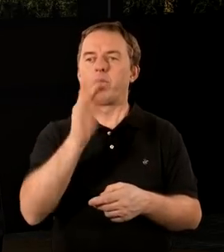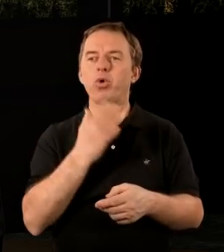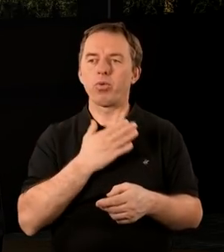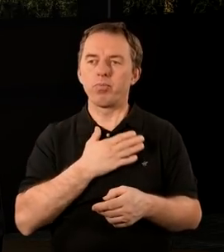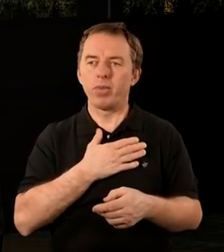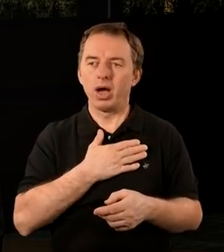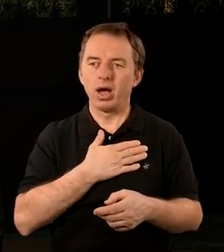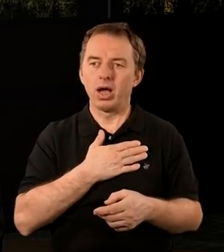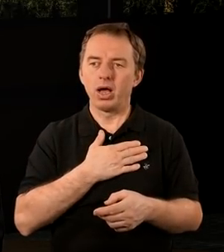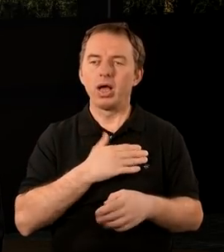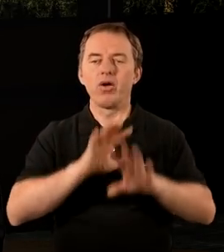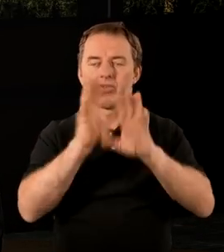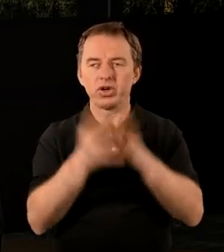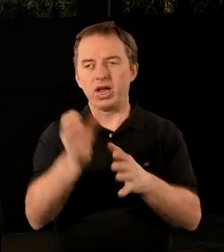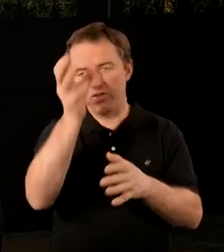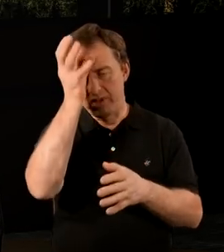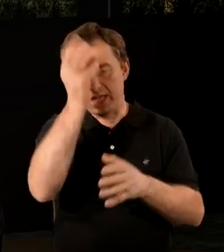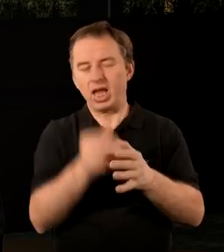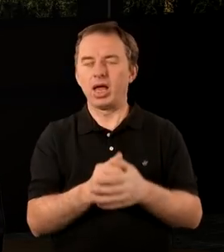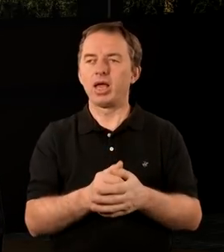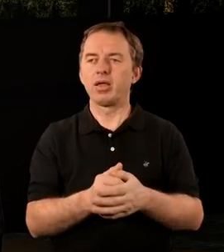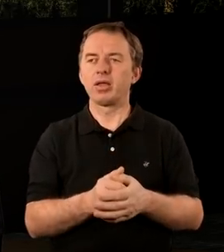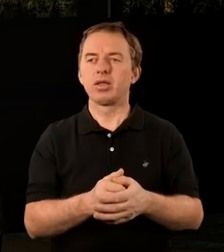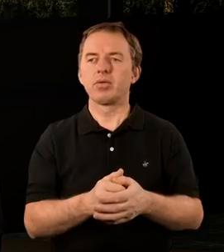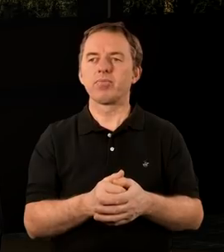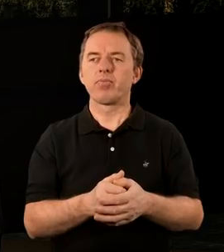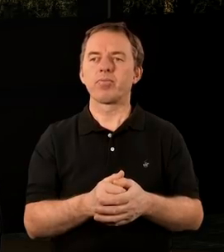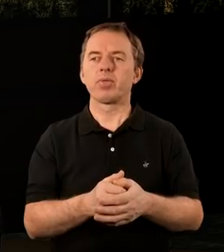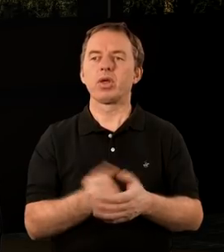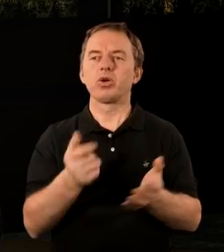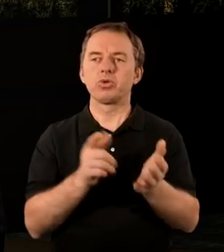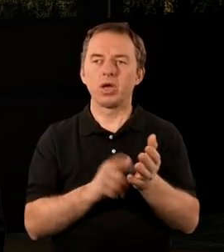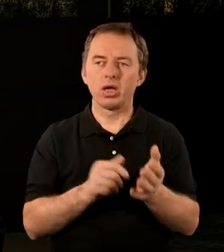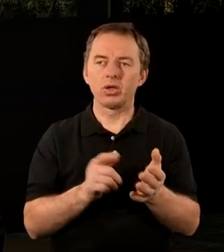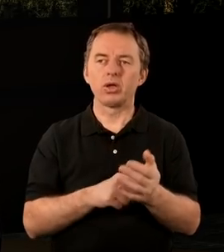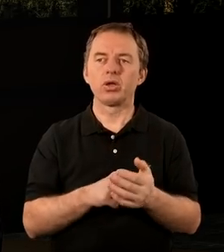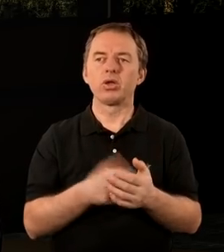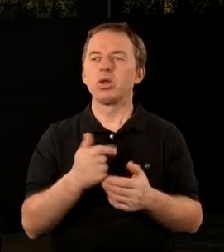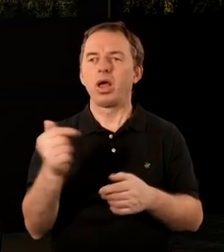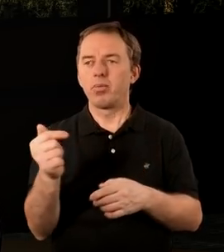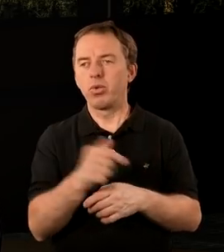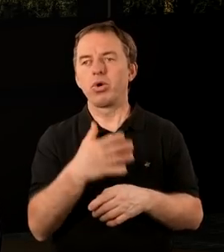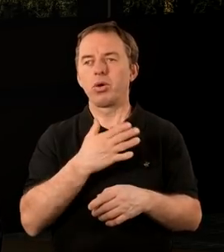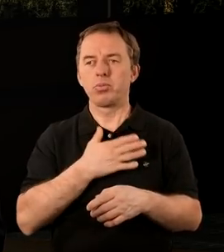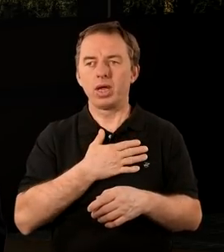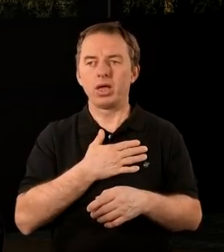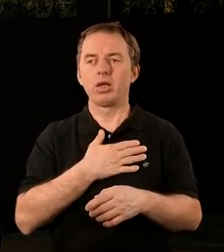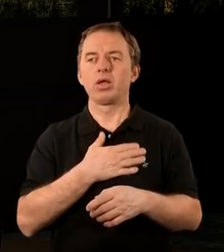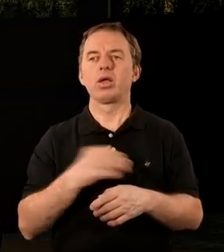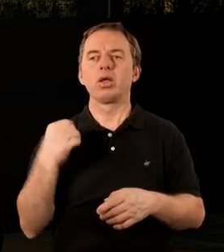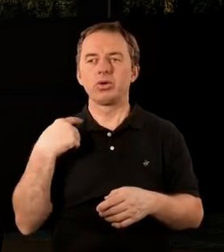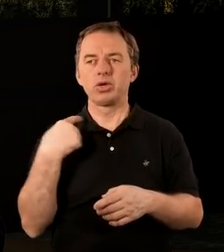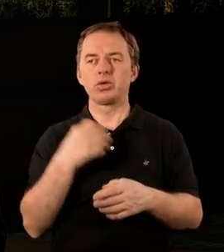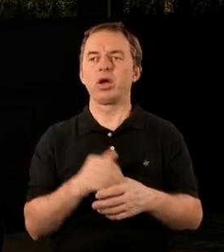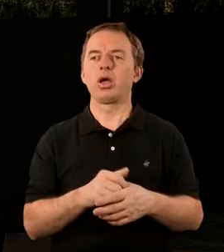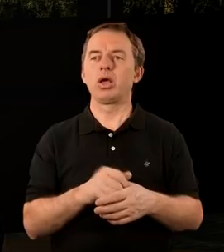Bóg ma wszechwiedzę. Powiedziany jest też o Jezusie bardzo często, że On nie musiał mieć świadectwa o